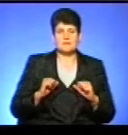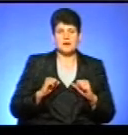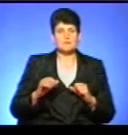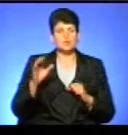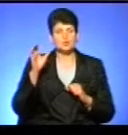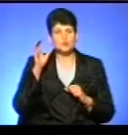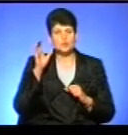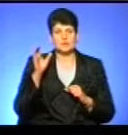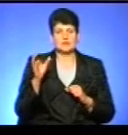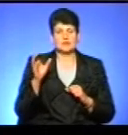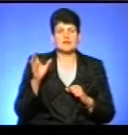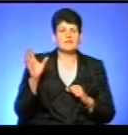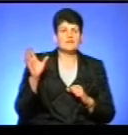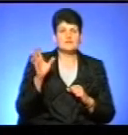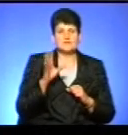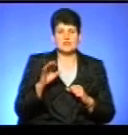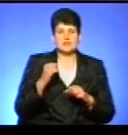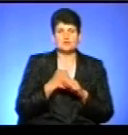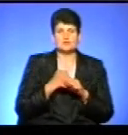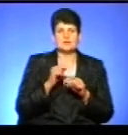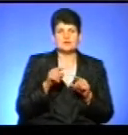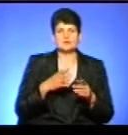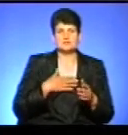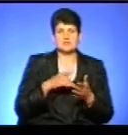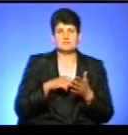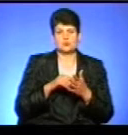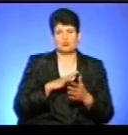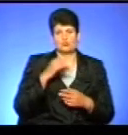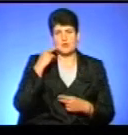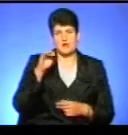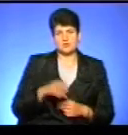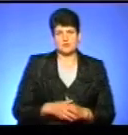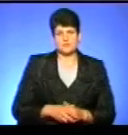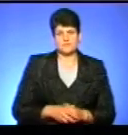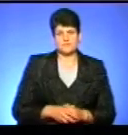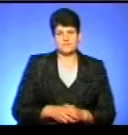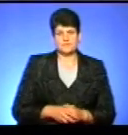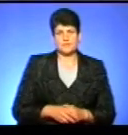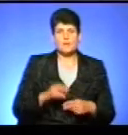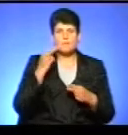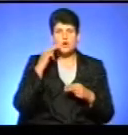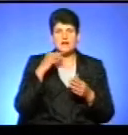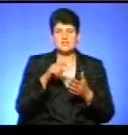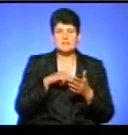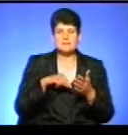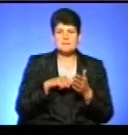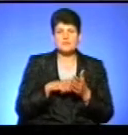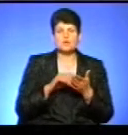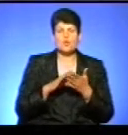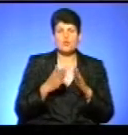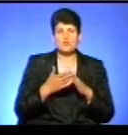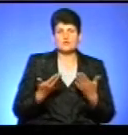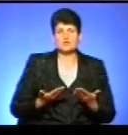дослухатися всіх і зробити так, щоб наше місто ставало краще. Покращити місто на краще. Мови та